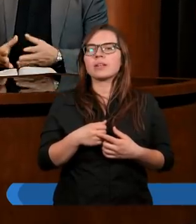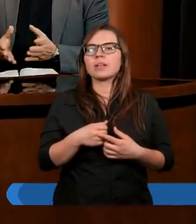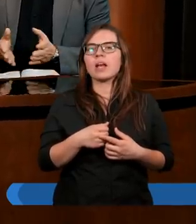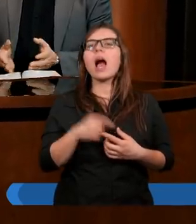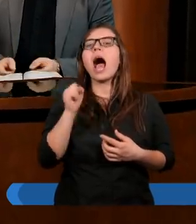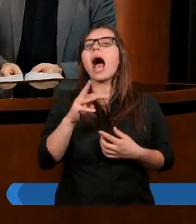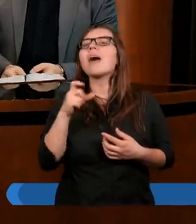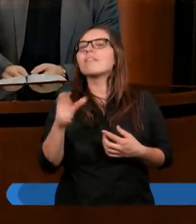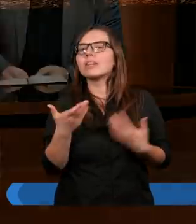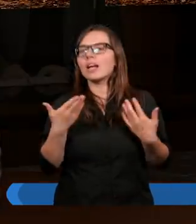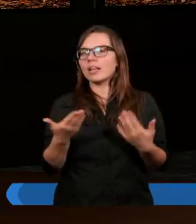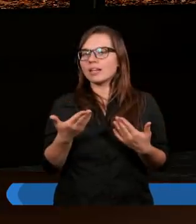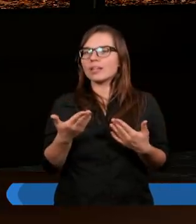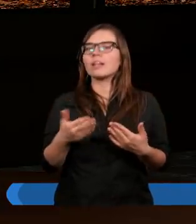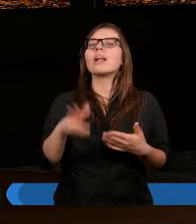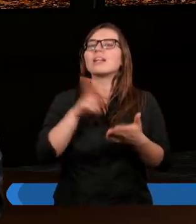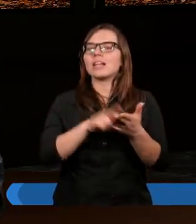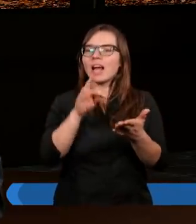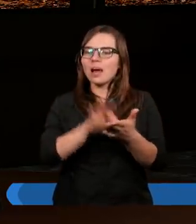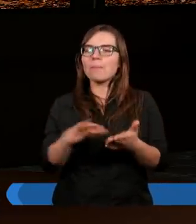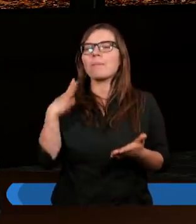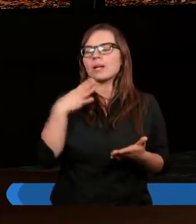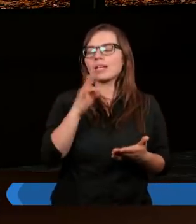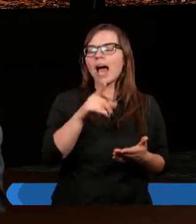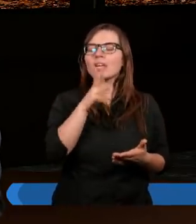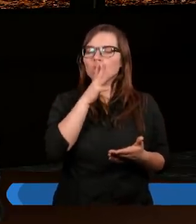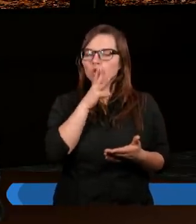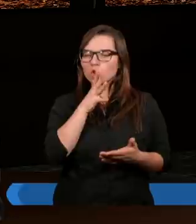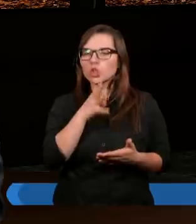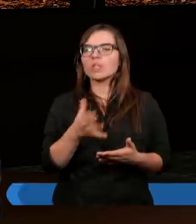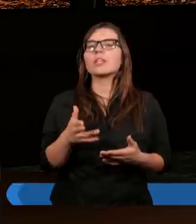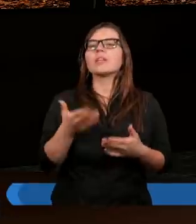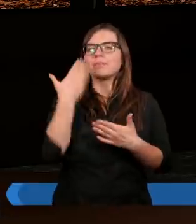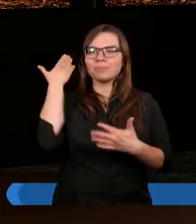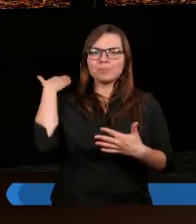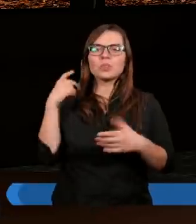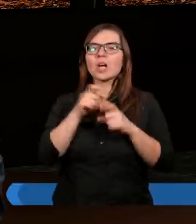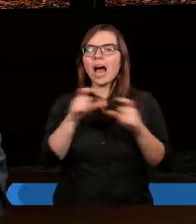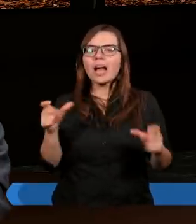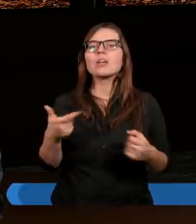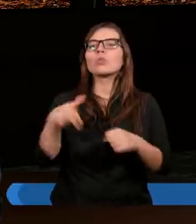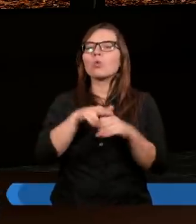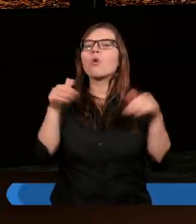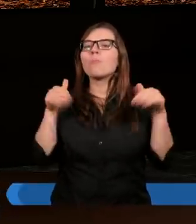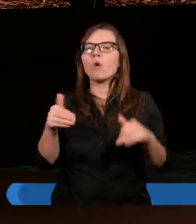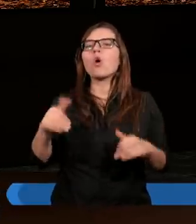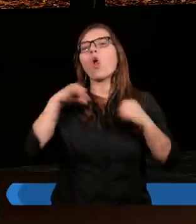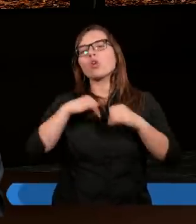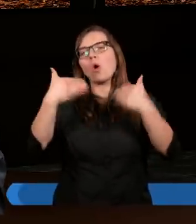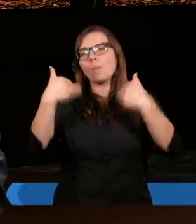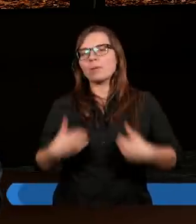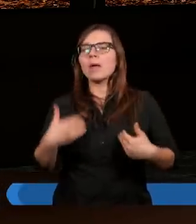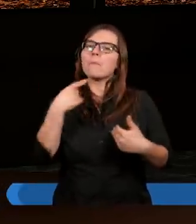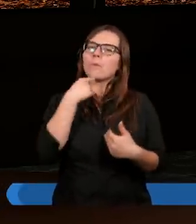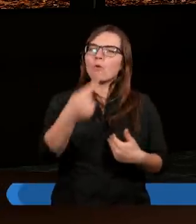A więc byli na pewno tacy Żydzi w tamtych czasach, którzy mogli o sobie powiedzieć,